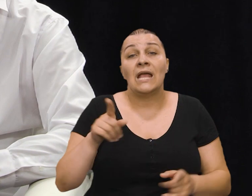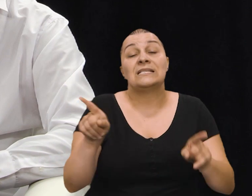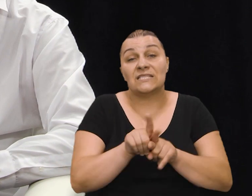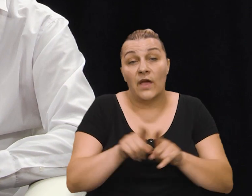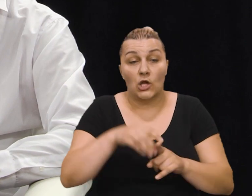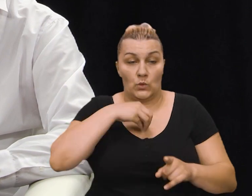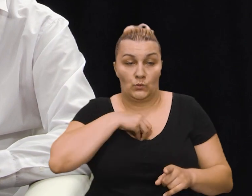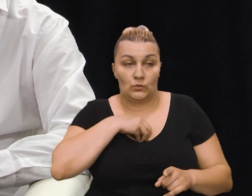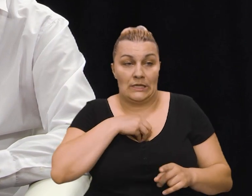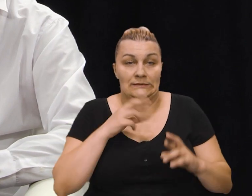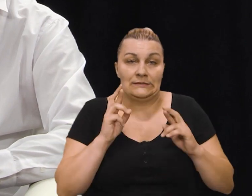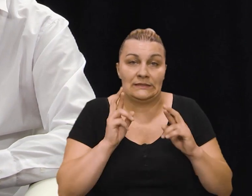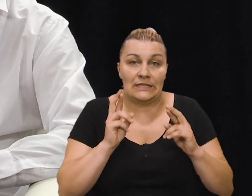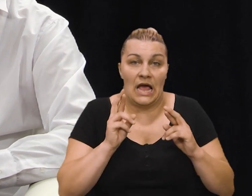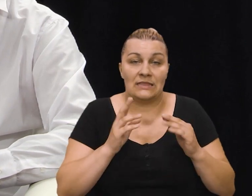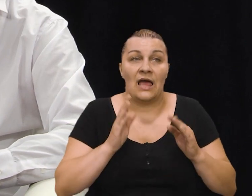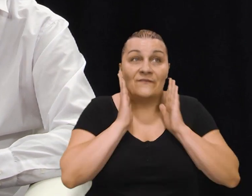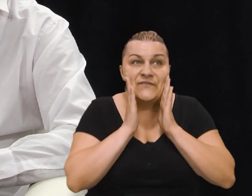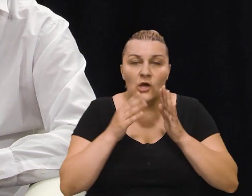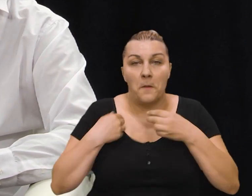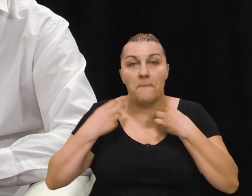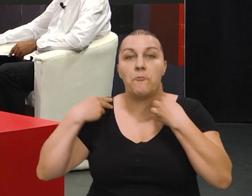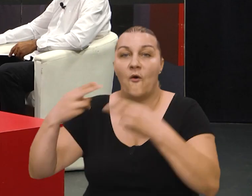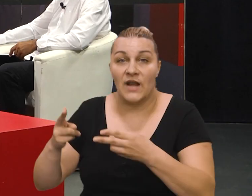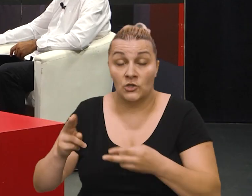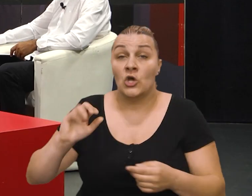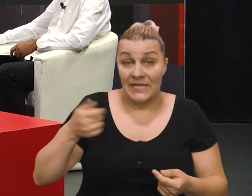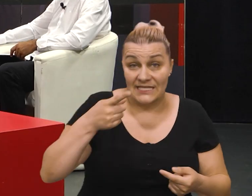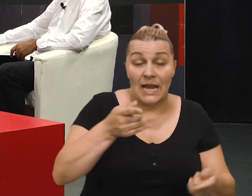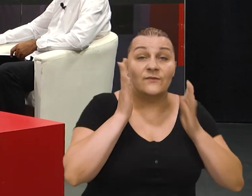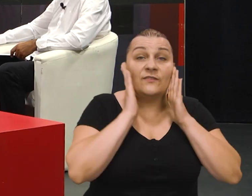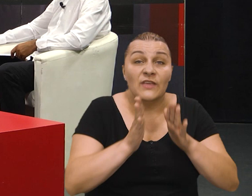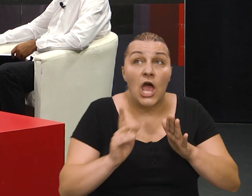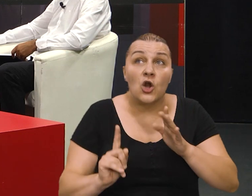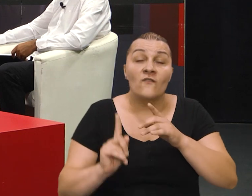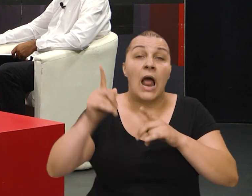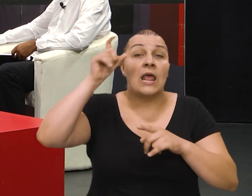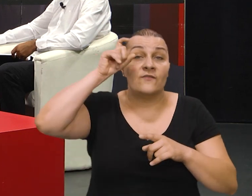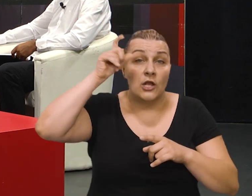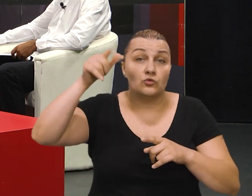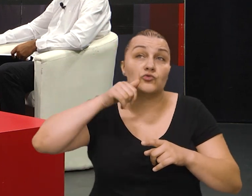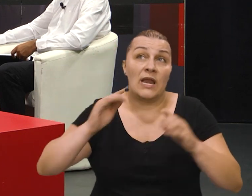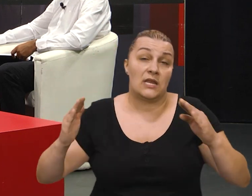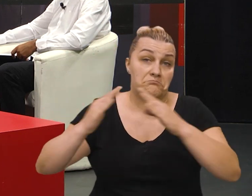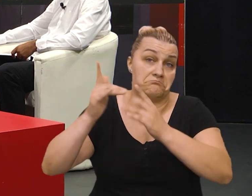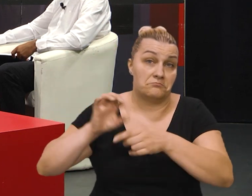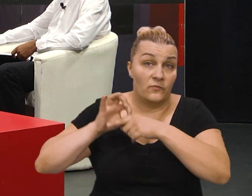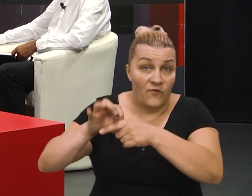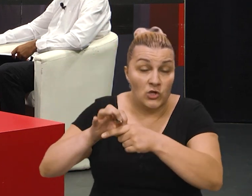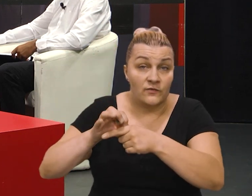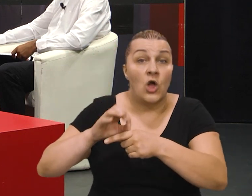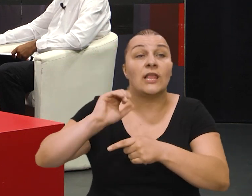tinjala je nada i vjera u povratak. Jesu li tada vjerovali Hrvatsko vrhovništu da Kijevo i ostali hrvatski